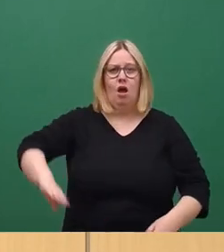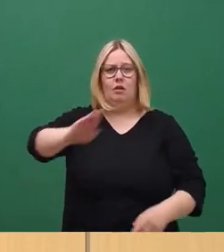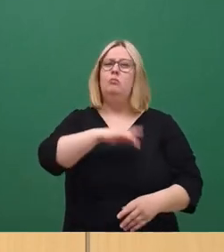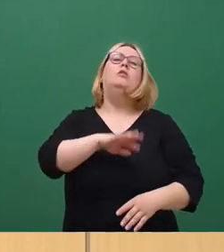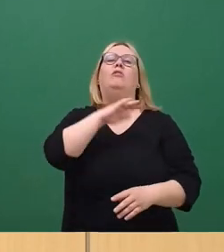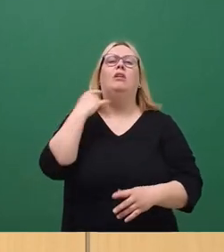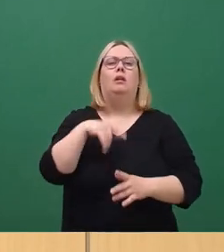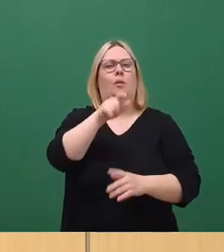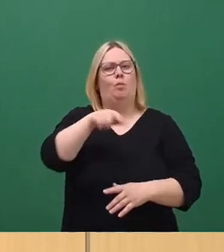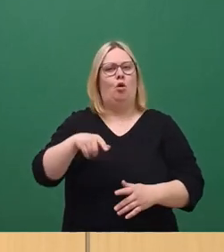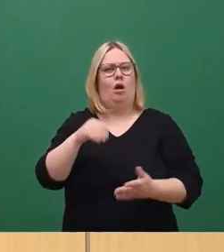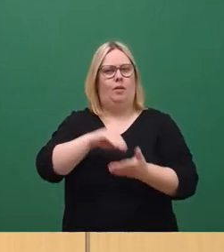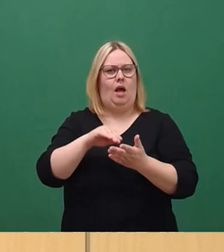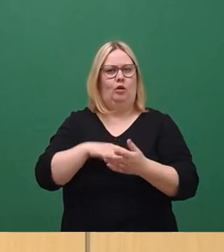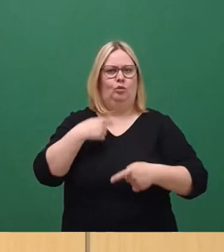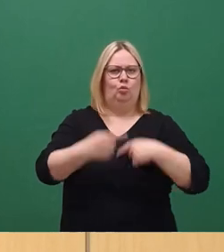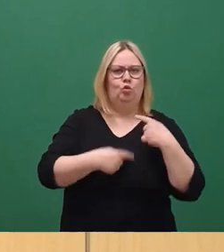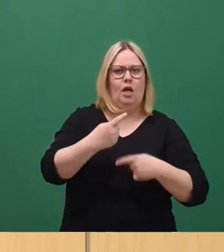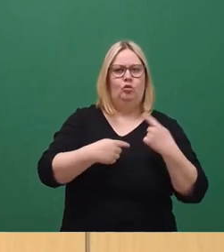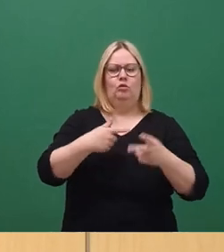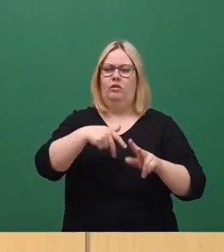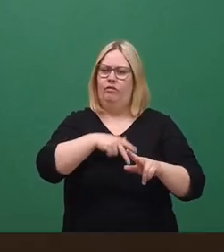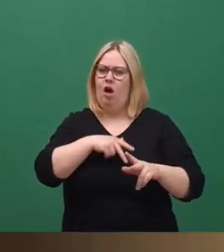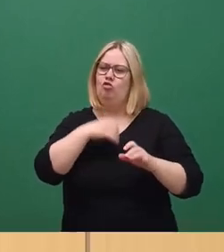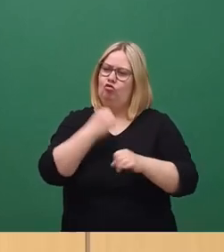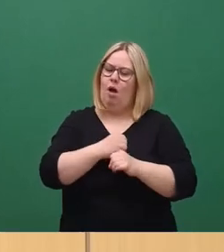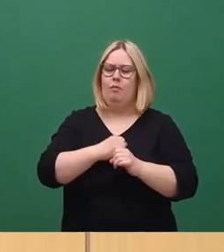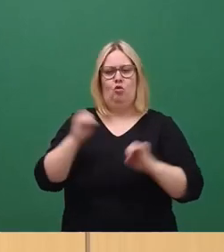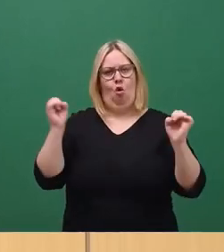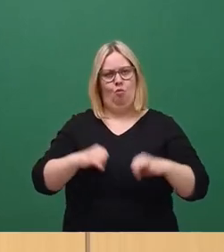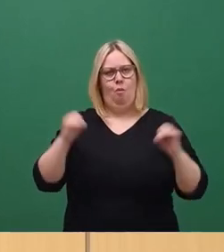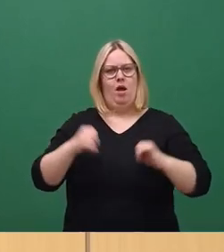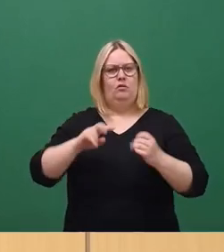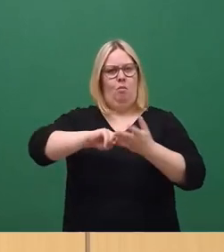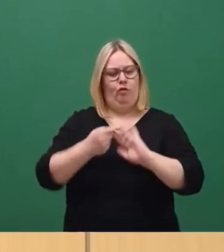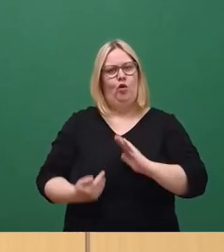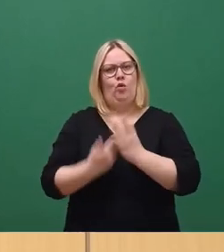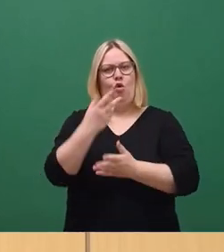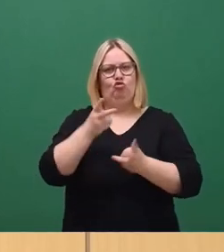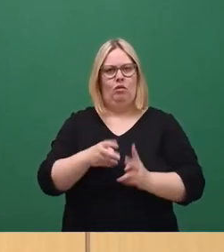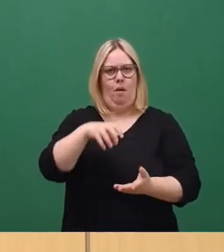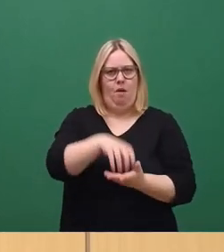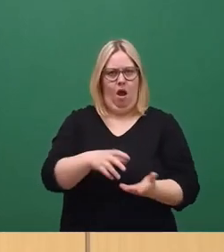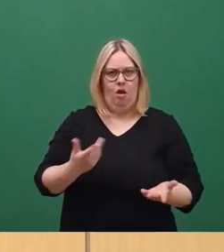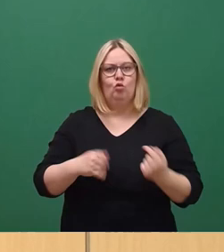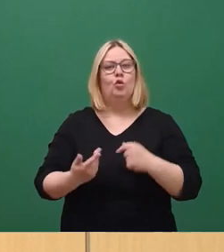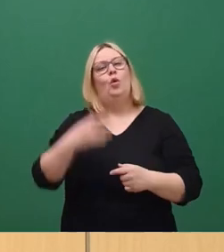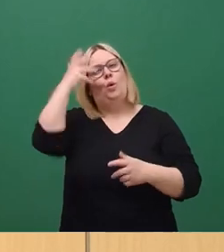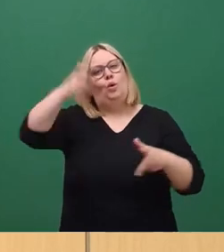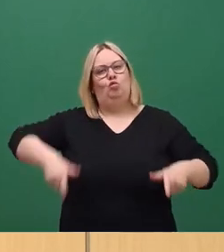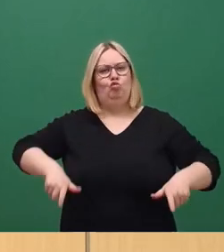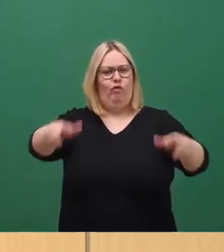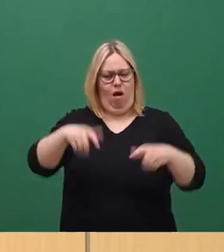Bürgerbeteiligungsprozessen und mit einem nahezu einstimmigen Kompromiss im Stadtrat eine Planung für den Neustadt am Markt und das Königsufer auf den Weg zu bringen,